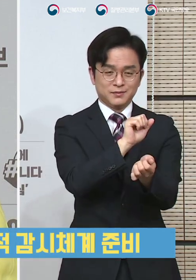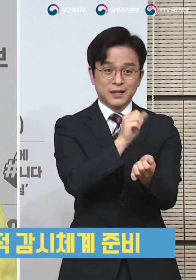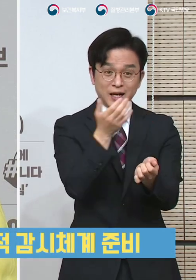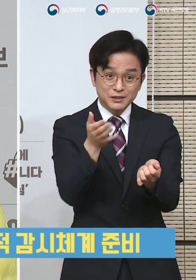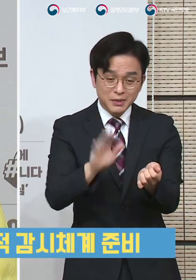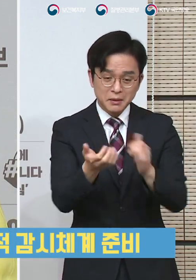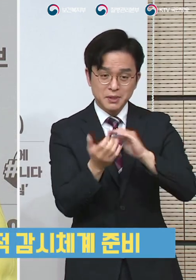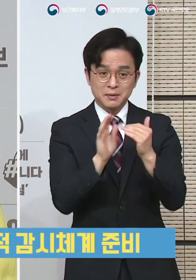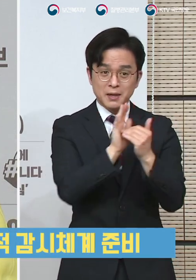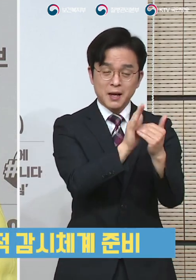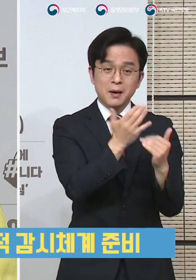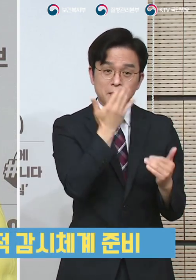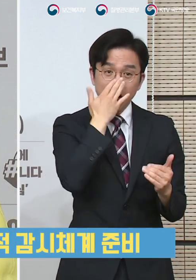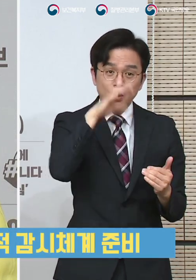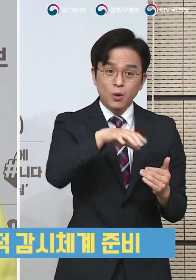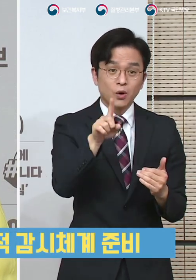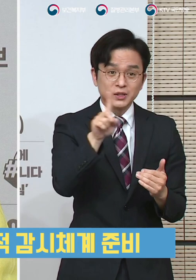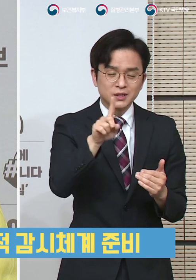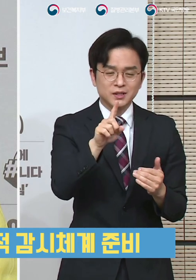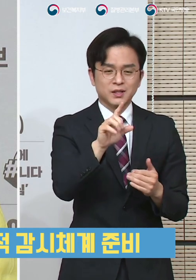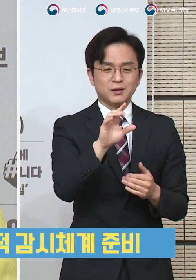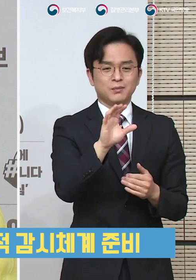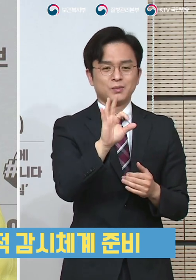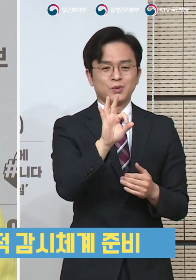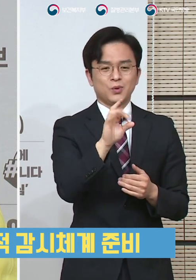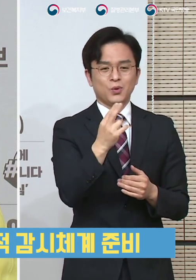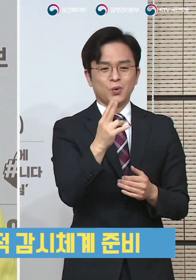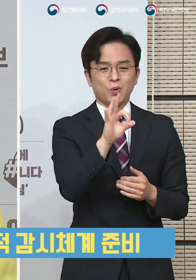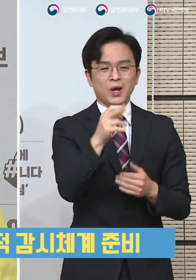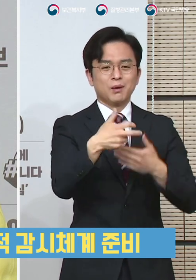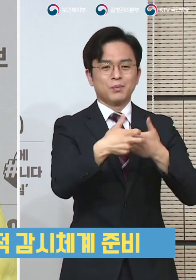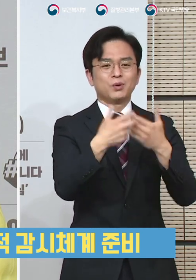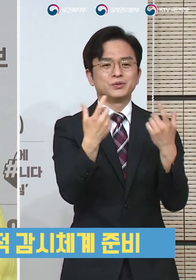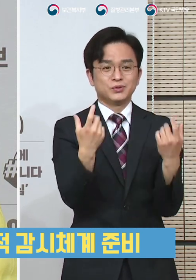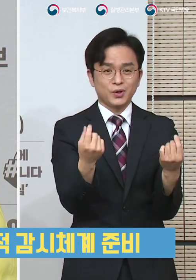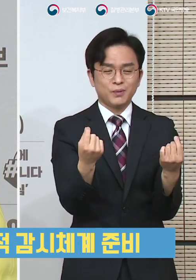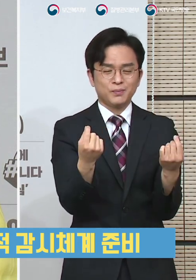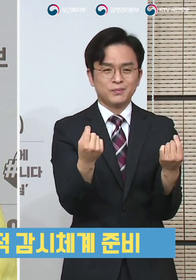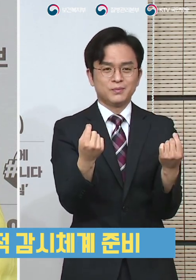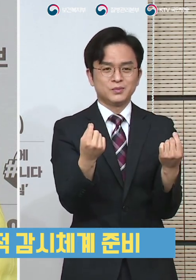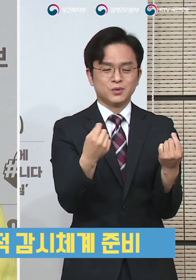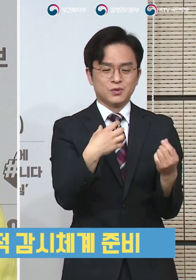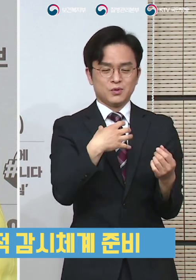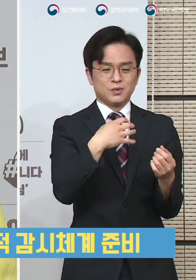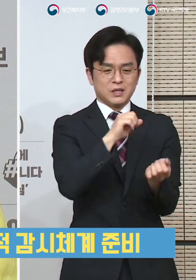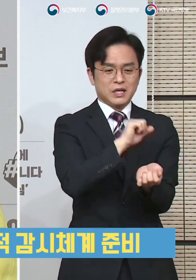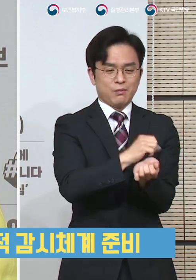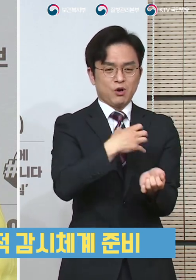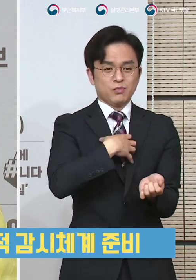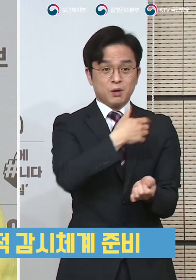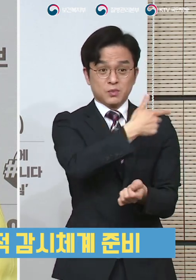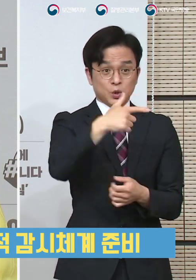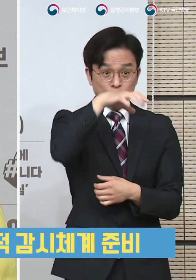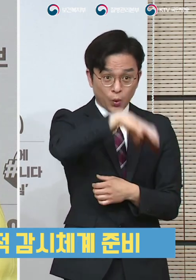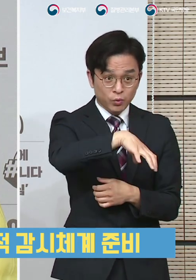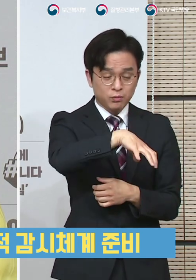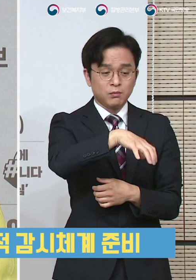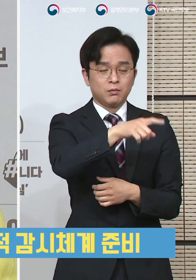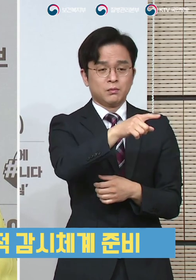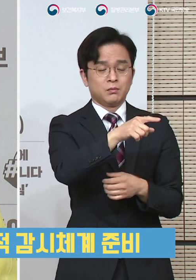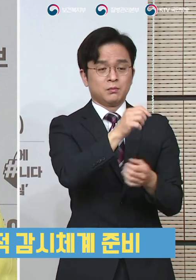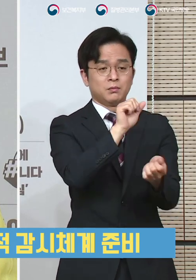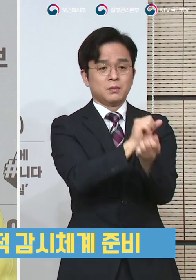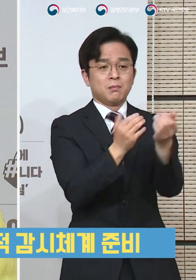대해서는 저희가 이러한 감시망을 보다 촘촘하게 해서 조기에 발견을 하고